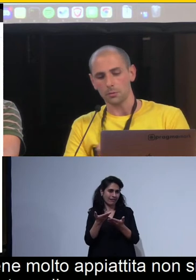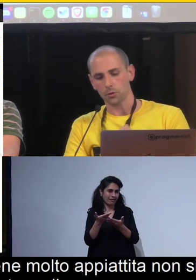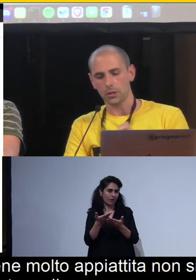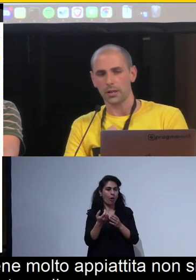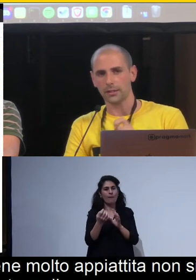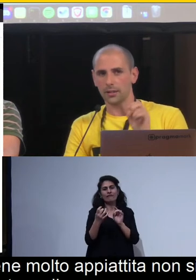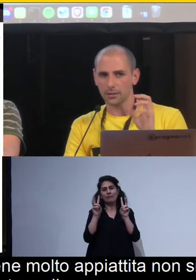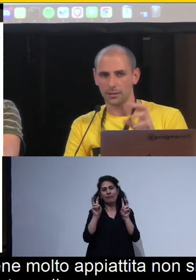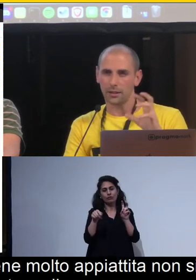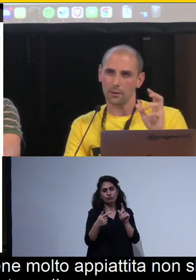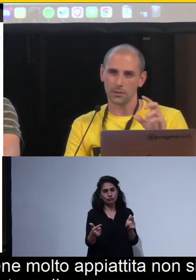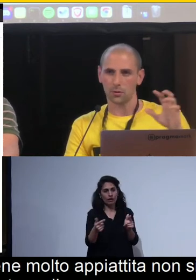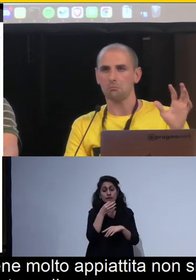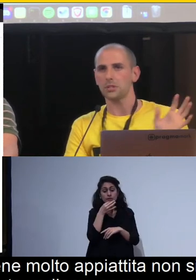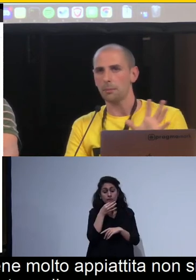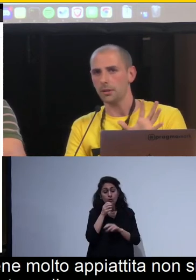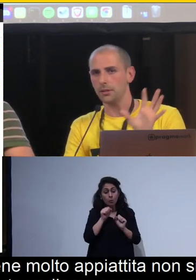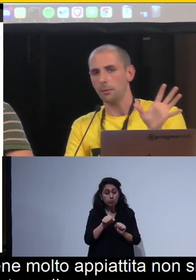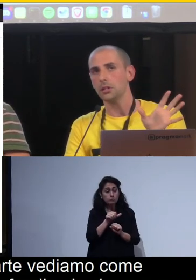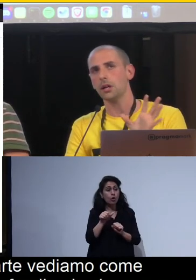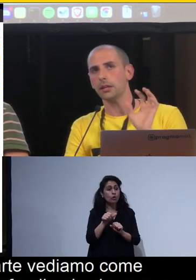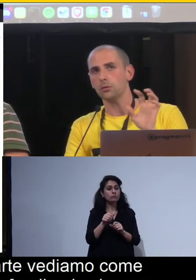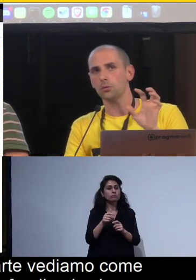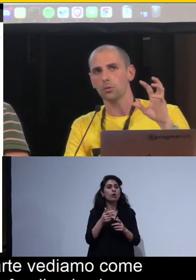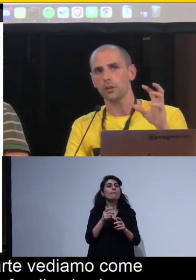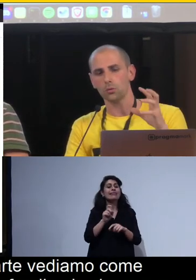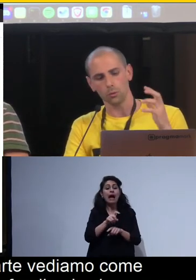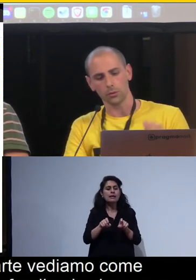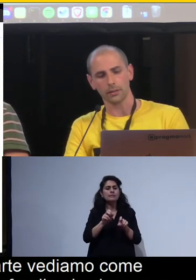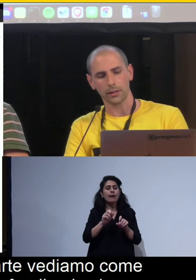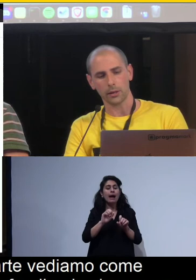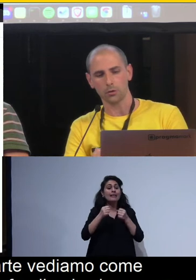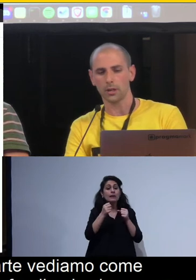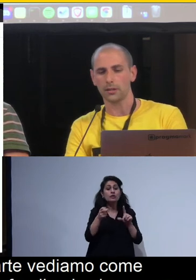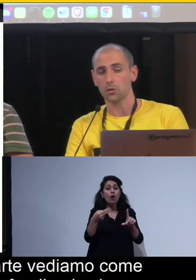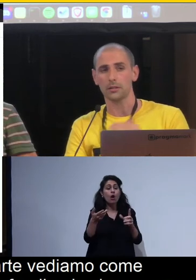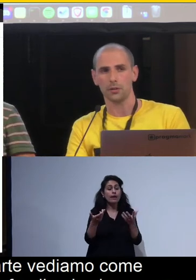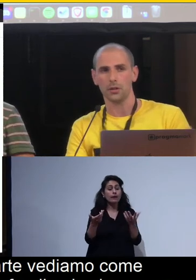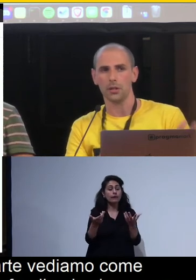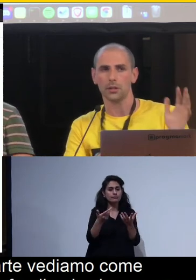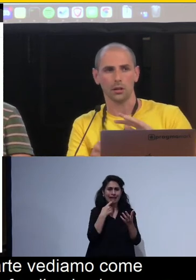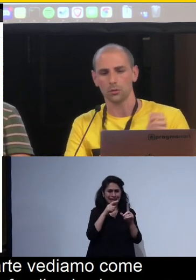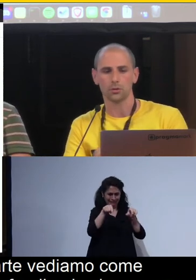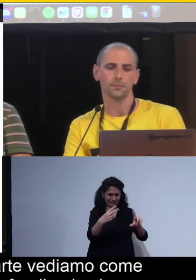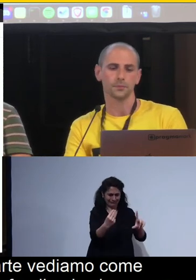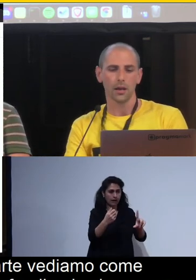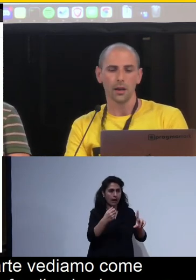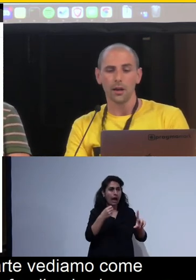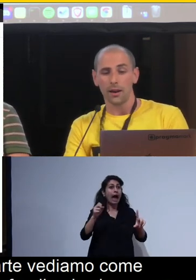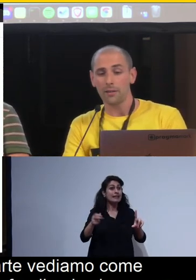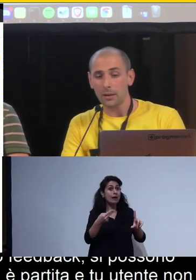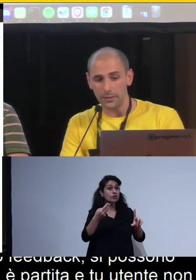Quindi si possono schiacciare anche dei tasti che l'animazione, se è partita, è partita. E tu, utente che usi lo scritto, non sai se è finita, se è in corso.